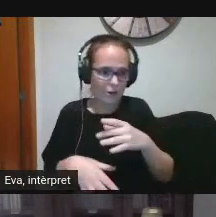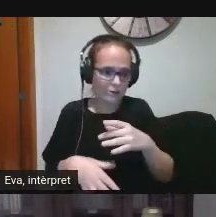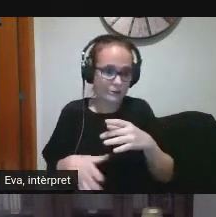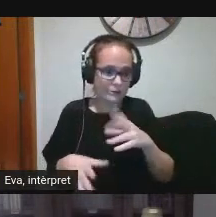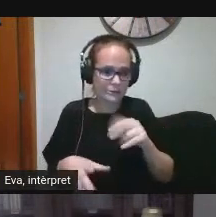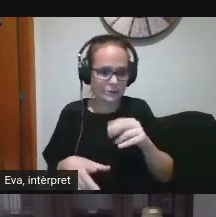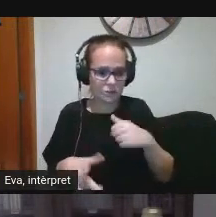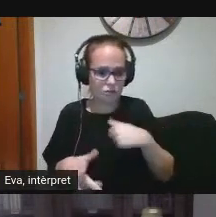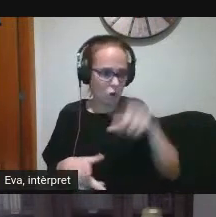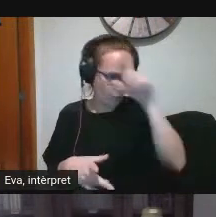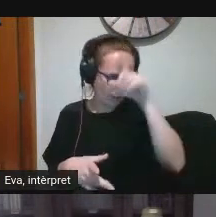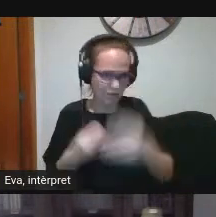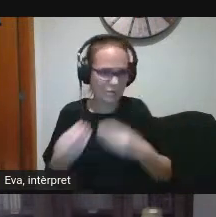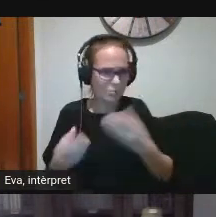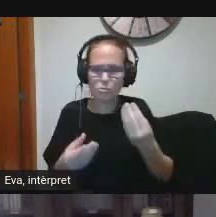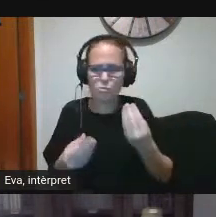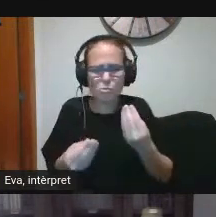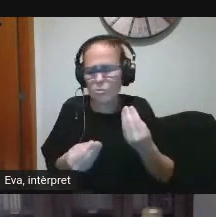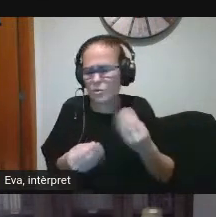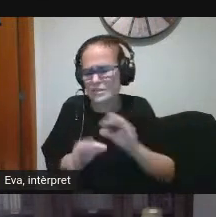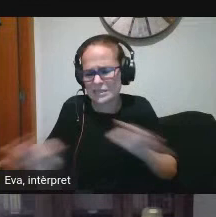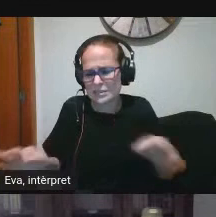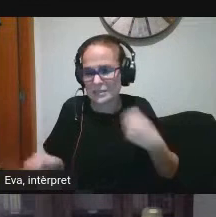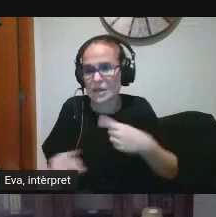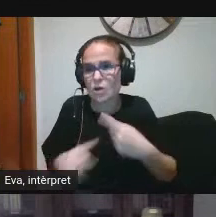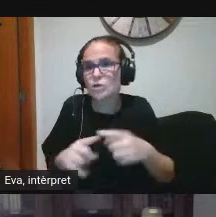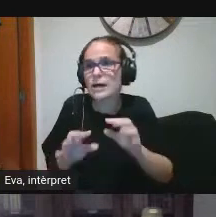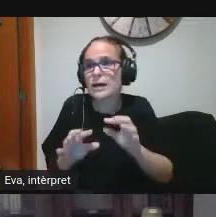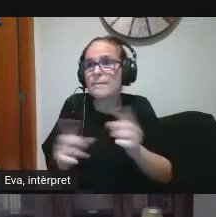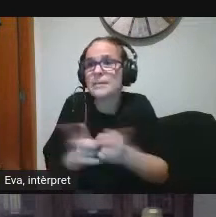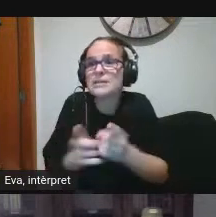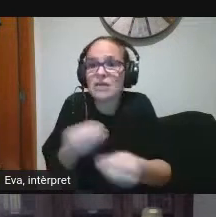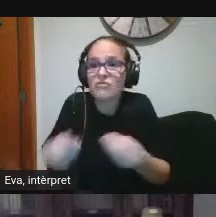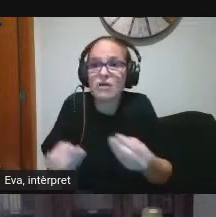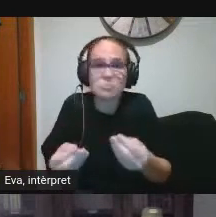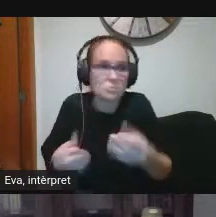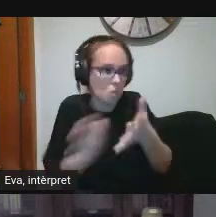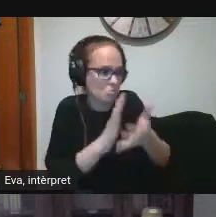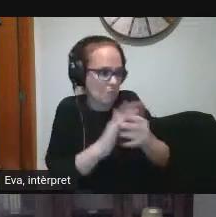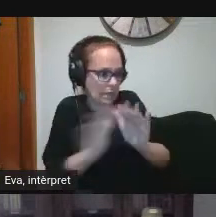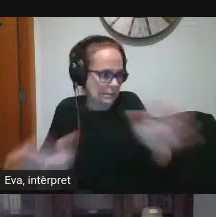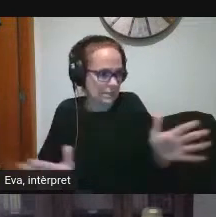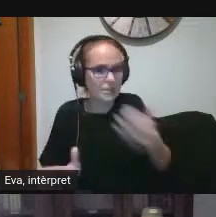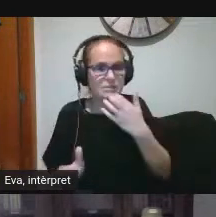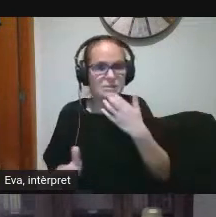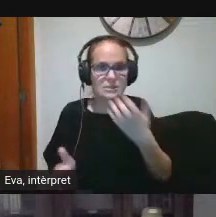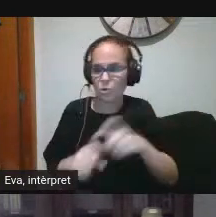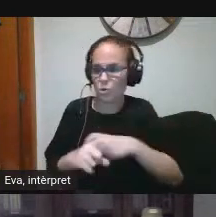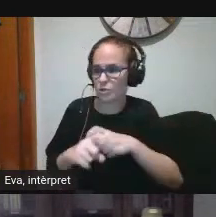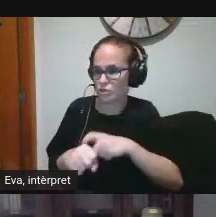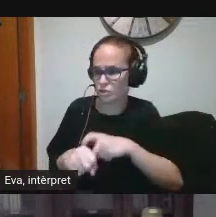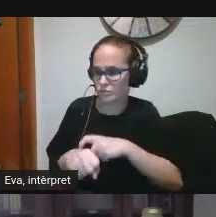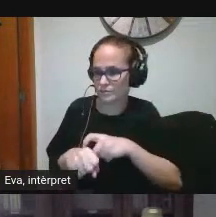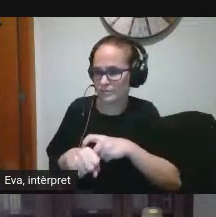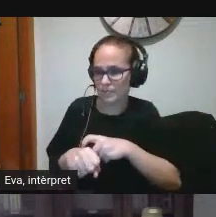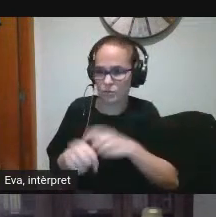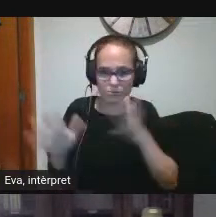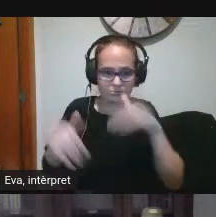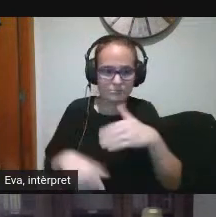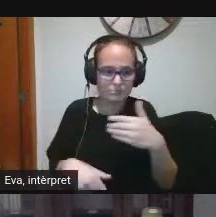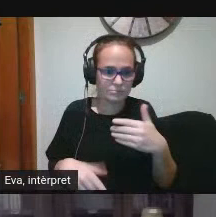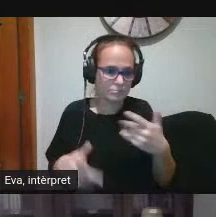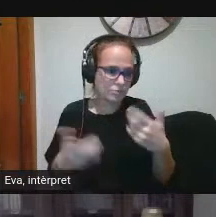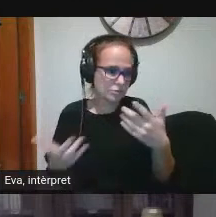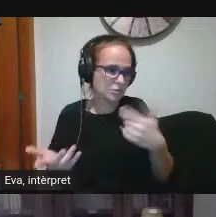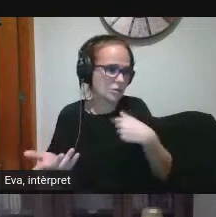ara que és molt senzill doncs mira aquella coseta petita que fas doncs l'expliques simplement i si resulta que no tens les condicions doncs simplement expliques allò que